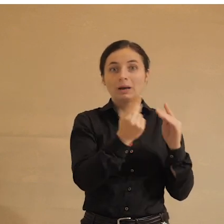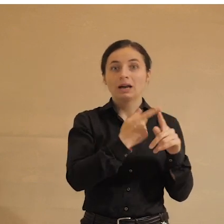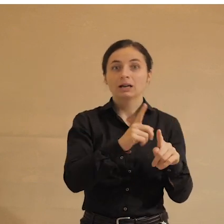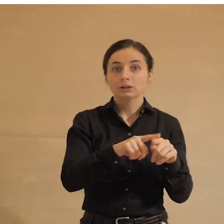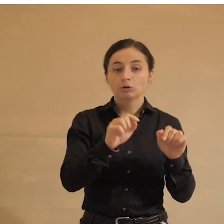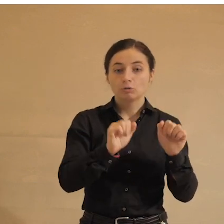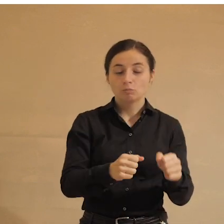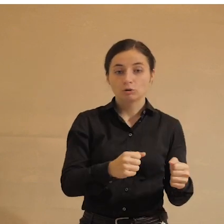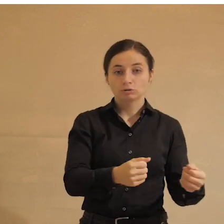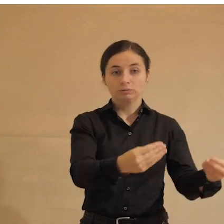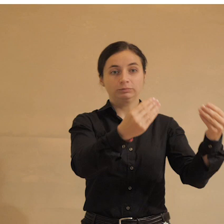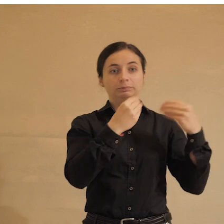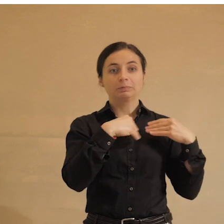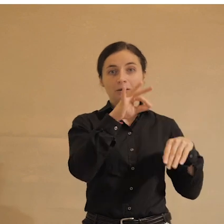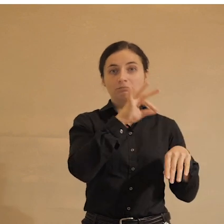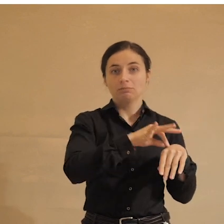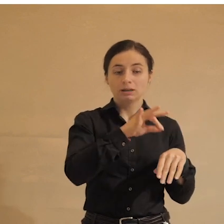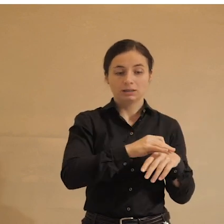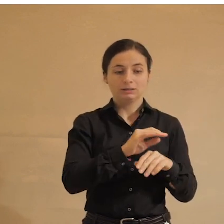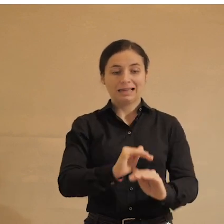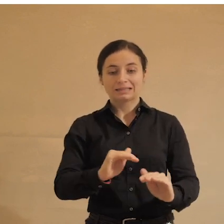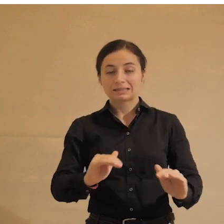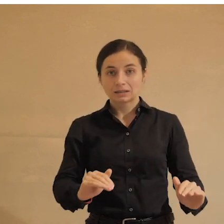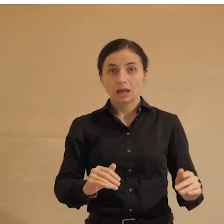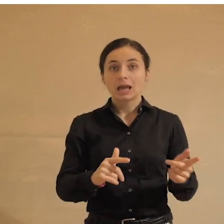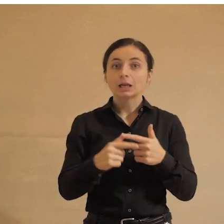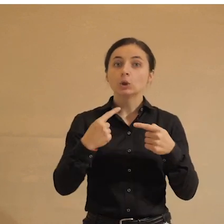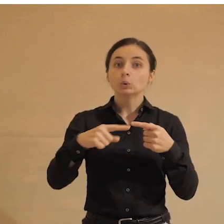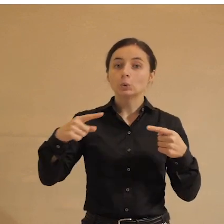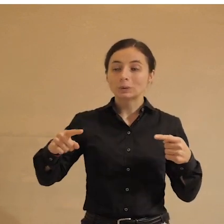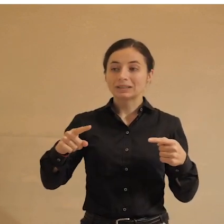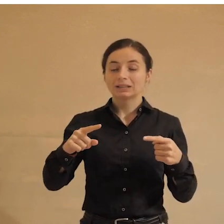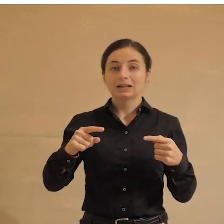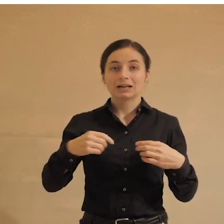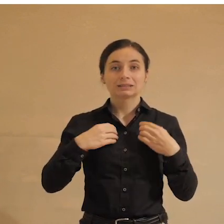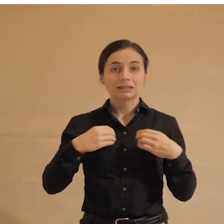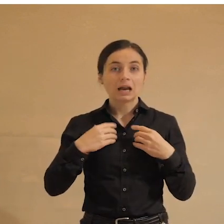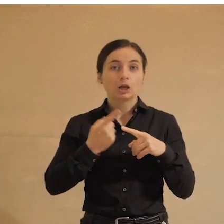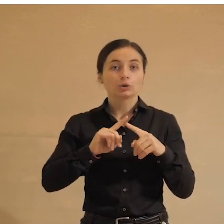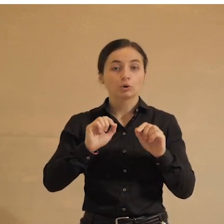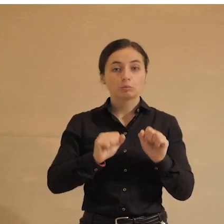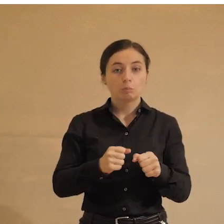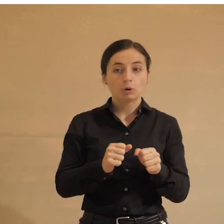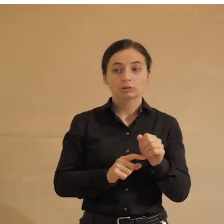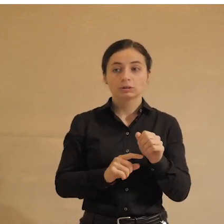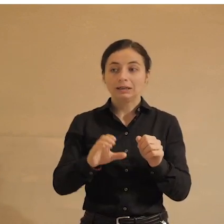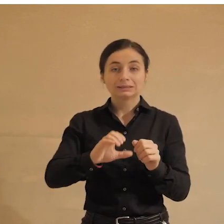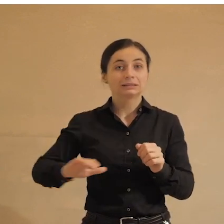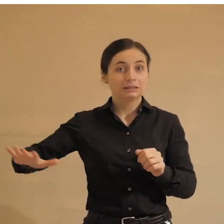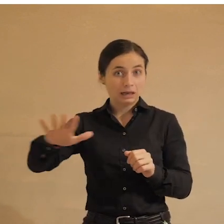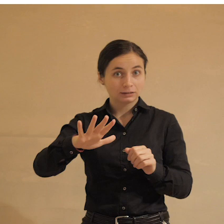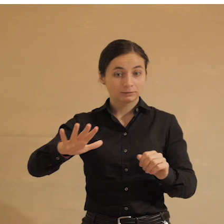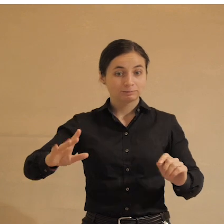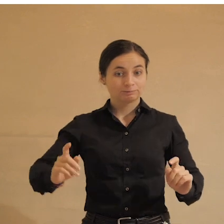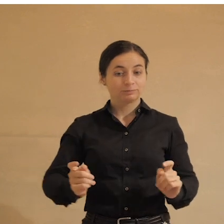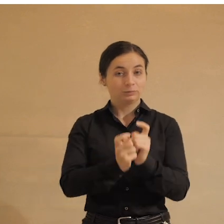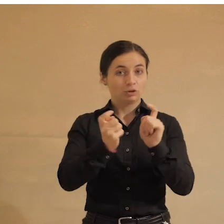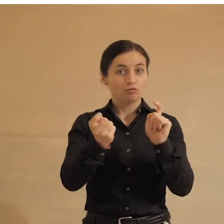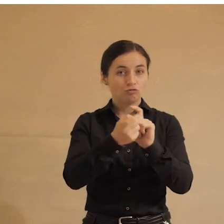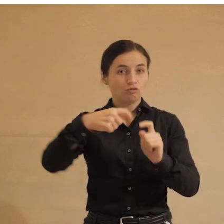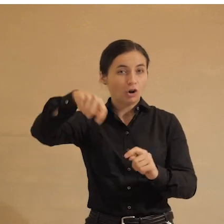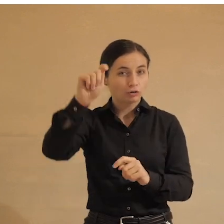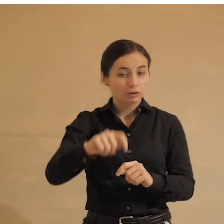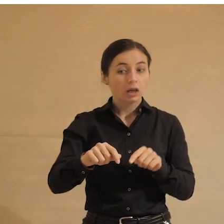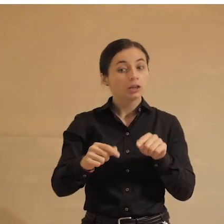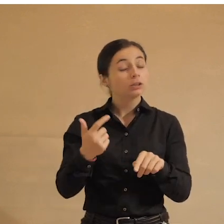которая может на них наслать болезнь, на них и на детей, или других стран, которые могут начать войну. Кстати, страх мировой войны это тоже